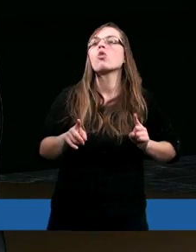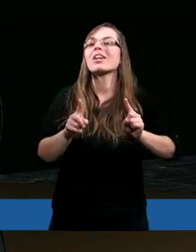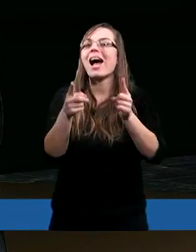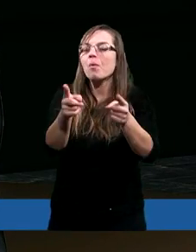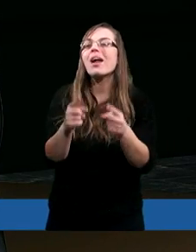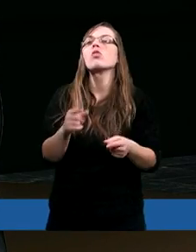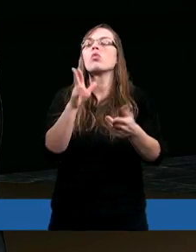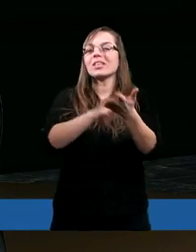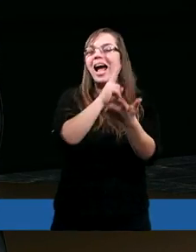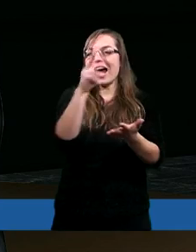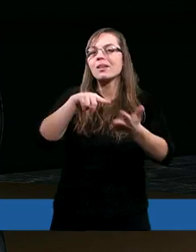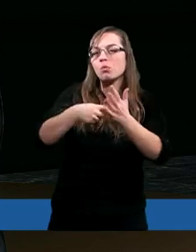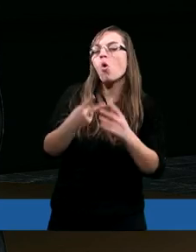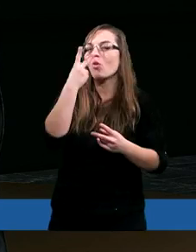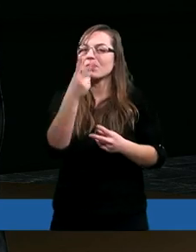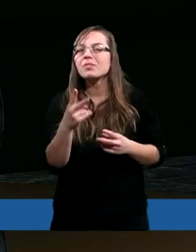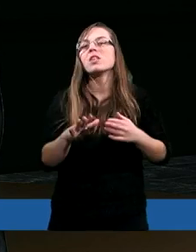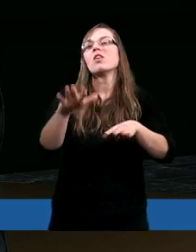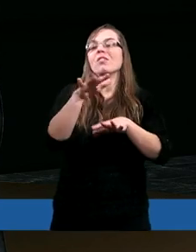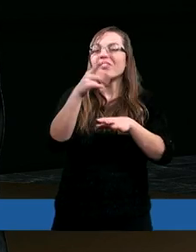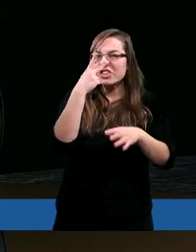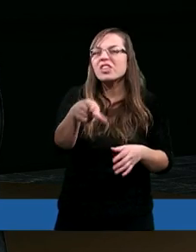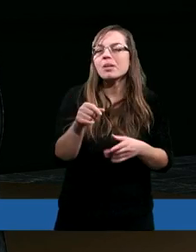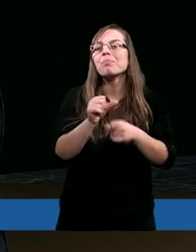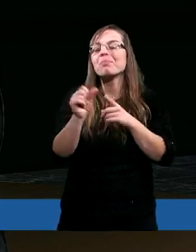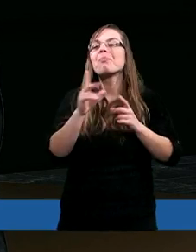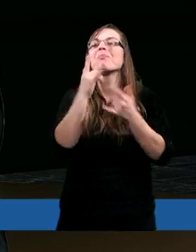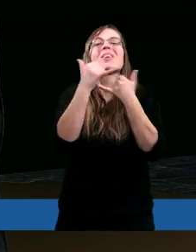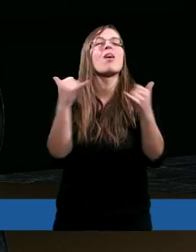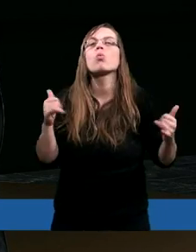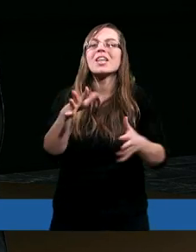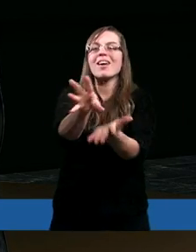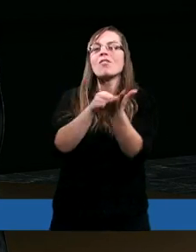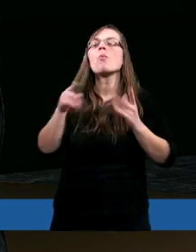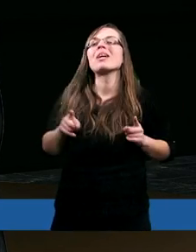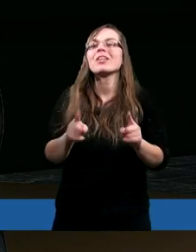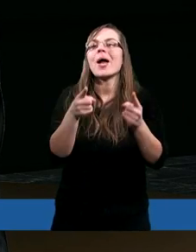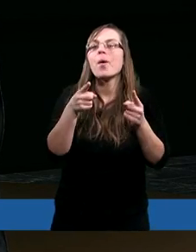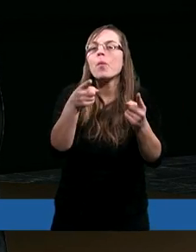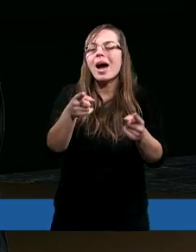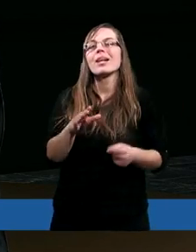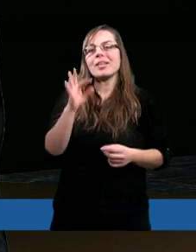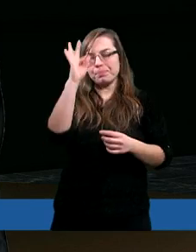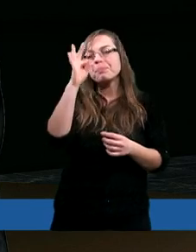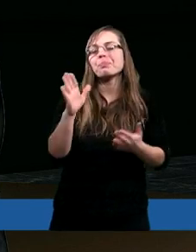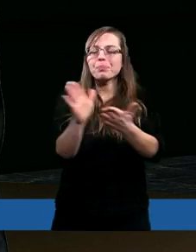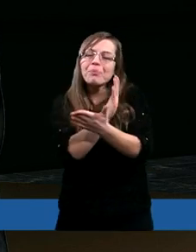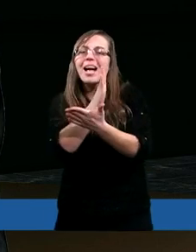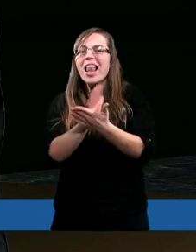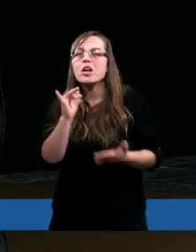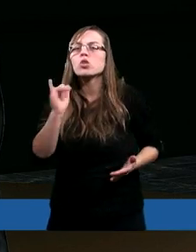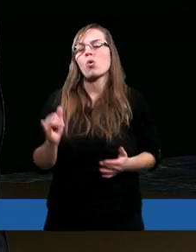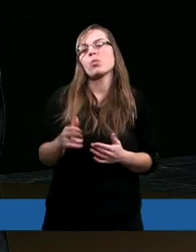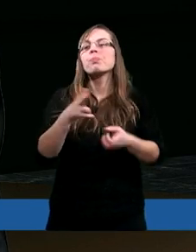nakreśloną w Piśmie Świętym. To widzimy te różne formy działania to zależności,